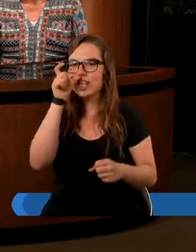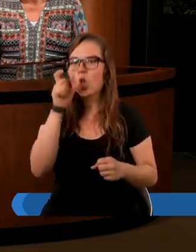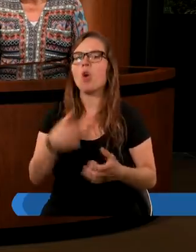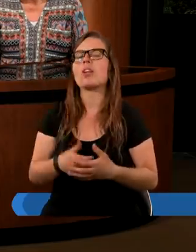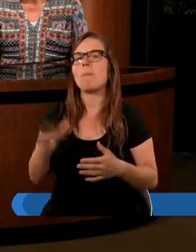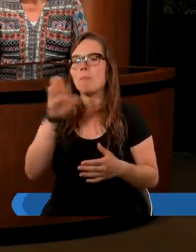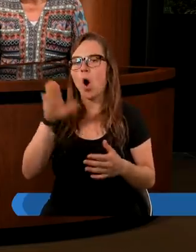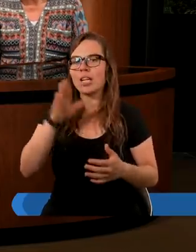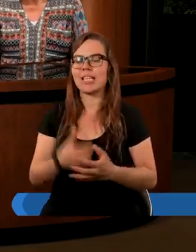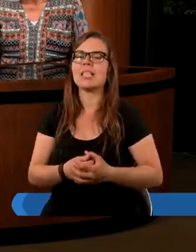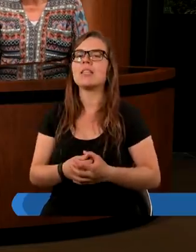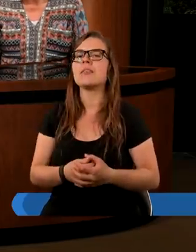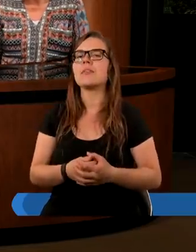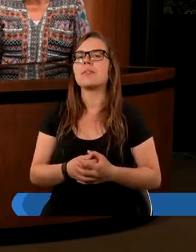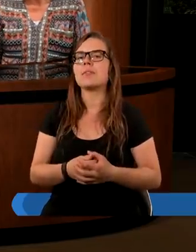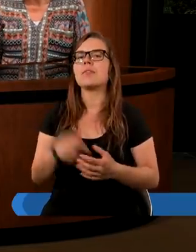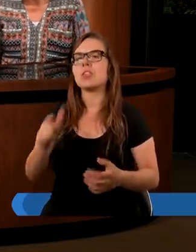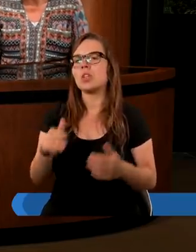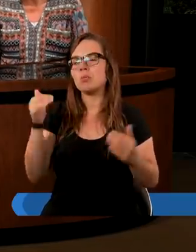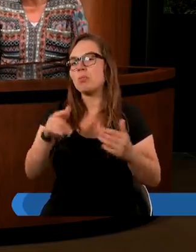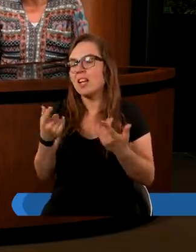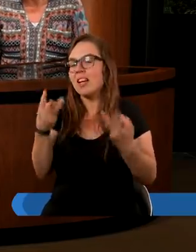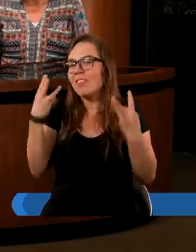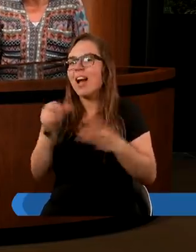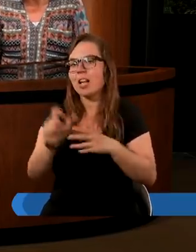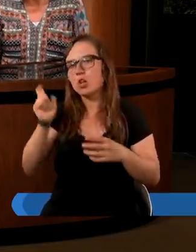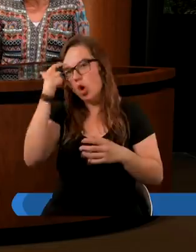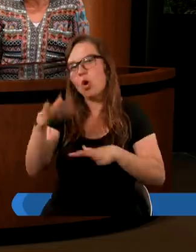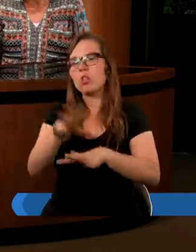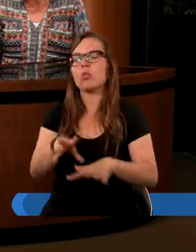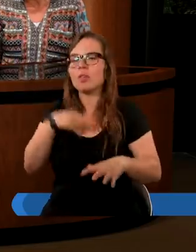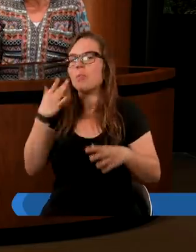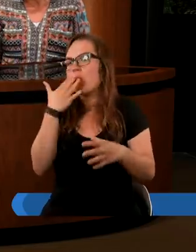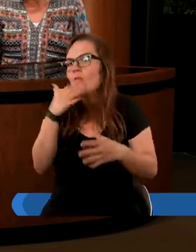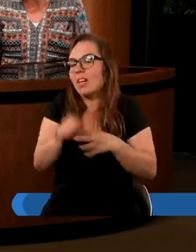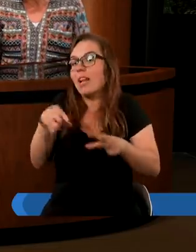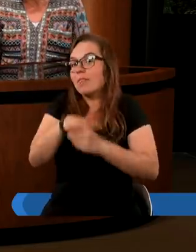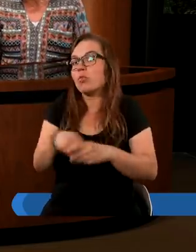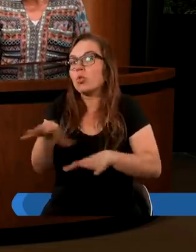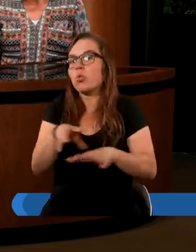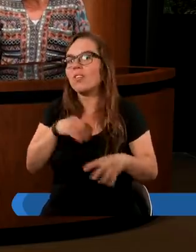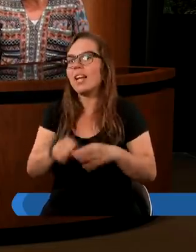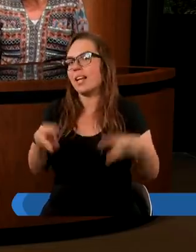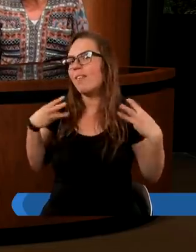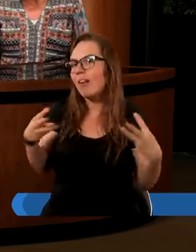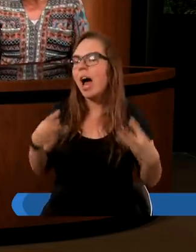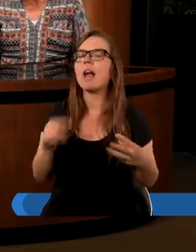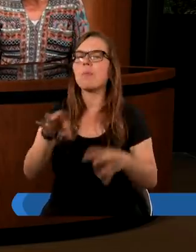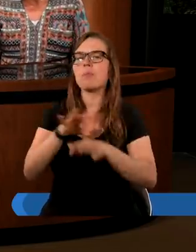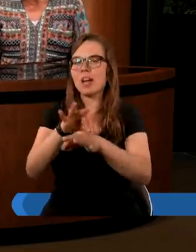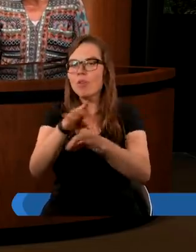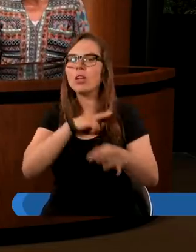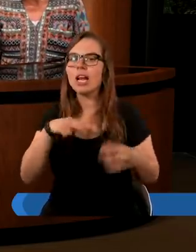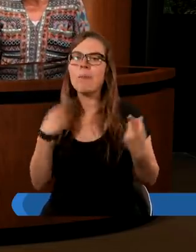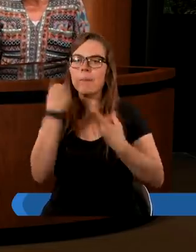boskich. Niezmiernie ważna jest rola Ducha Świętego. Modliliśmy się tutaj właśnie, żeby przewodniczył